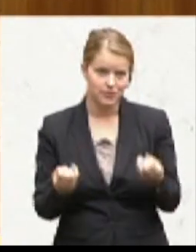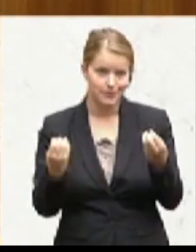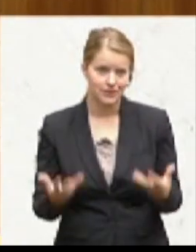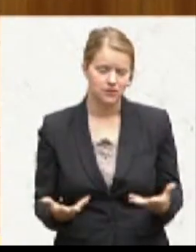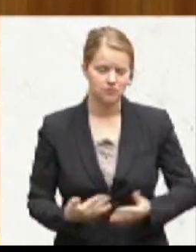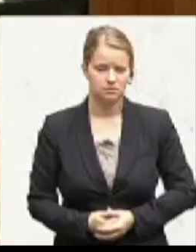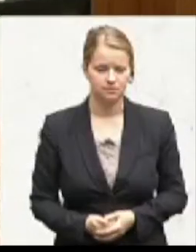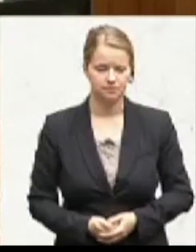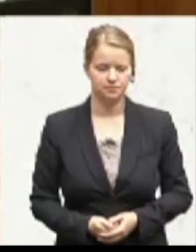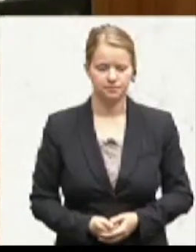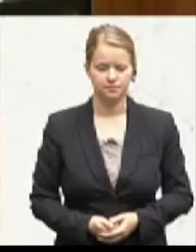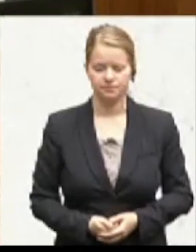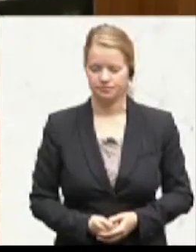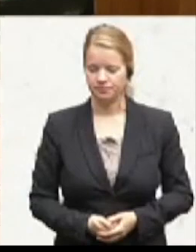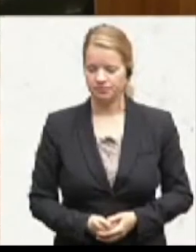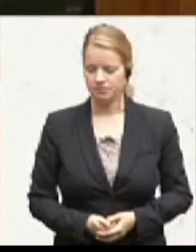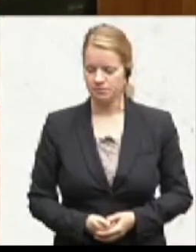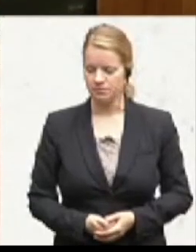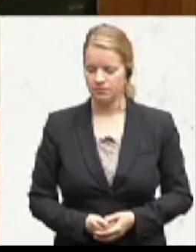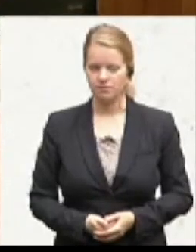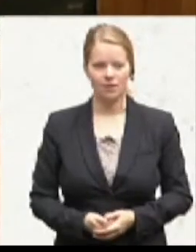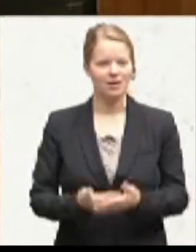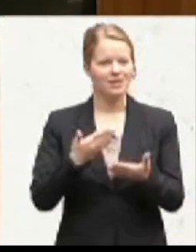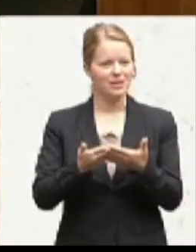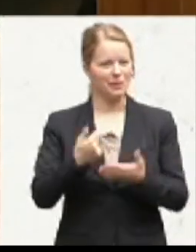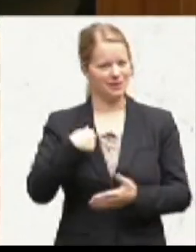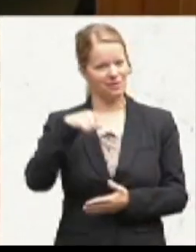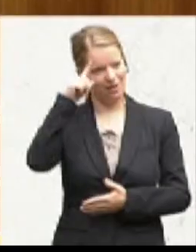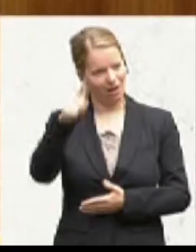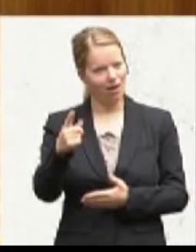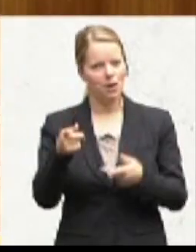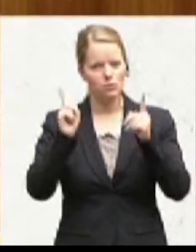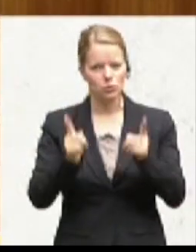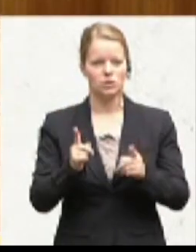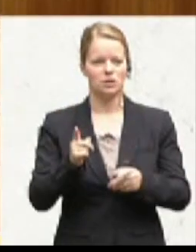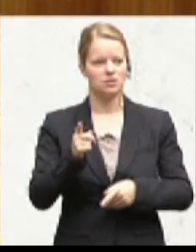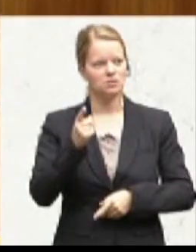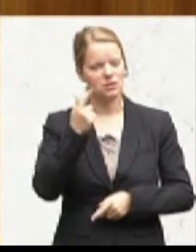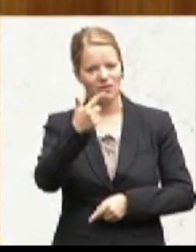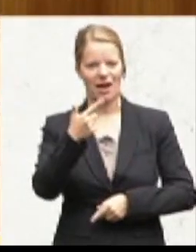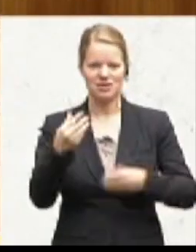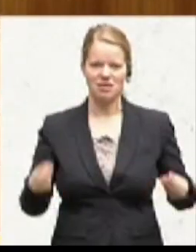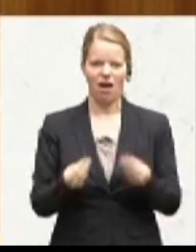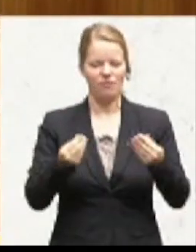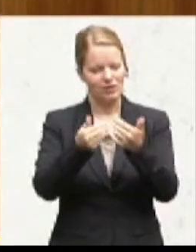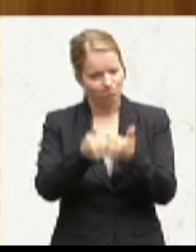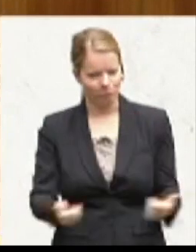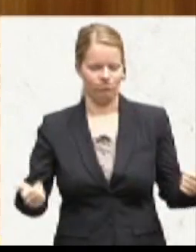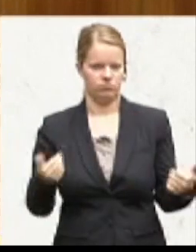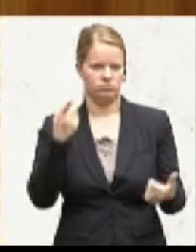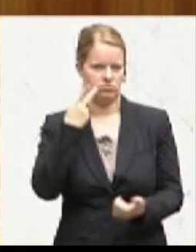Von daher, glaube ich, müssen wir diese zwei Punkte einmal voneinander entkoppeln, damit wir einmal hier in diese Richtung sozusagen